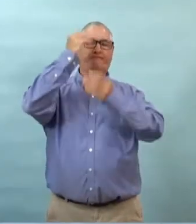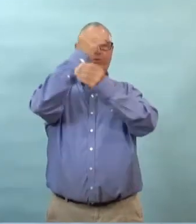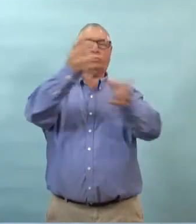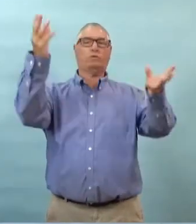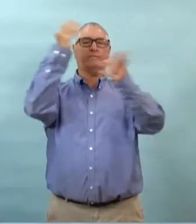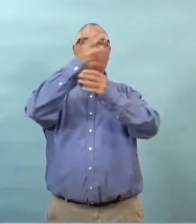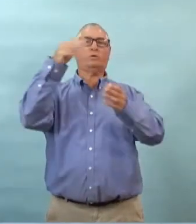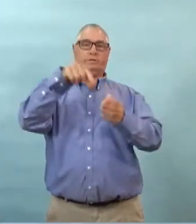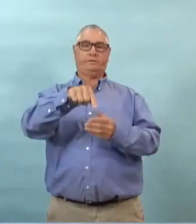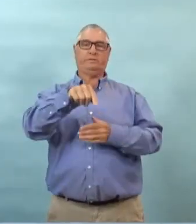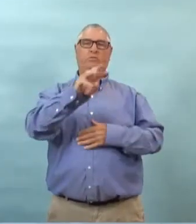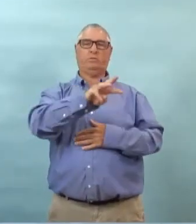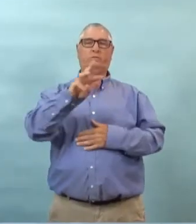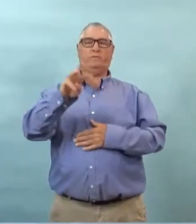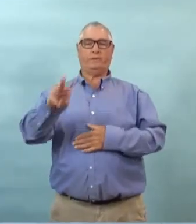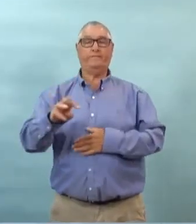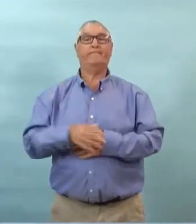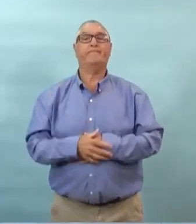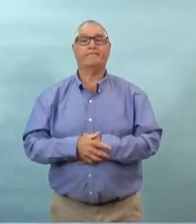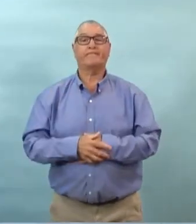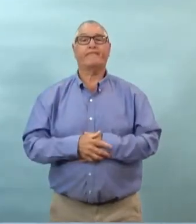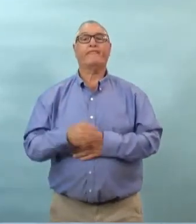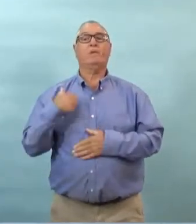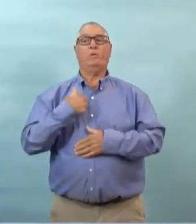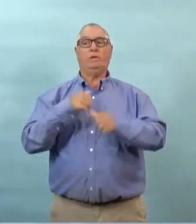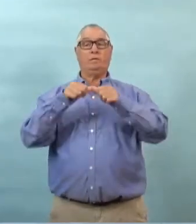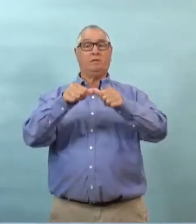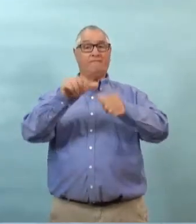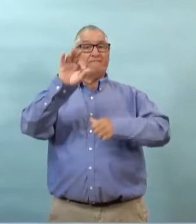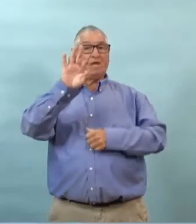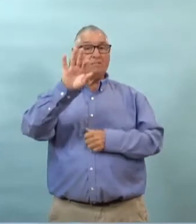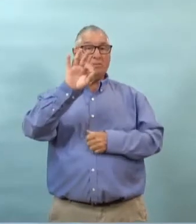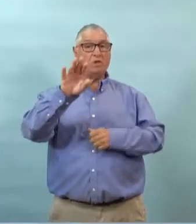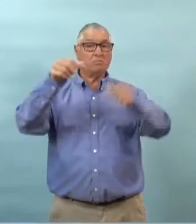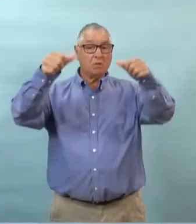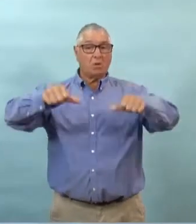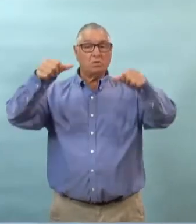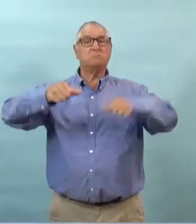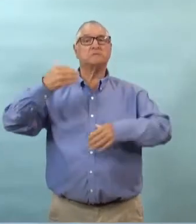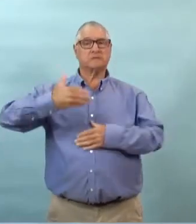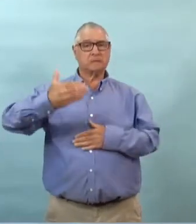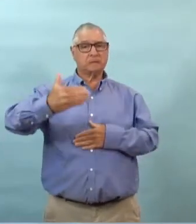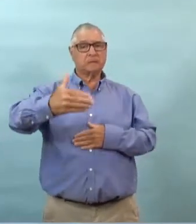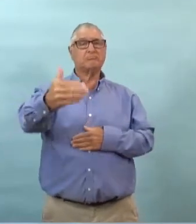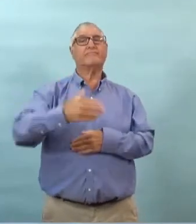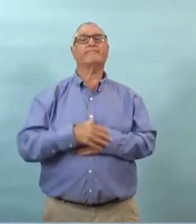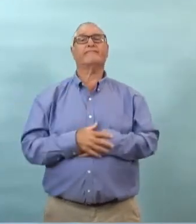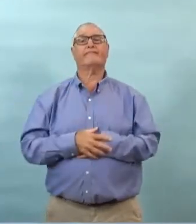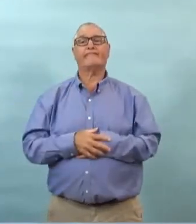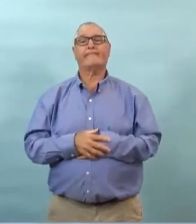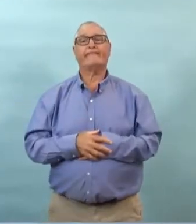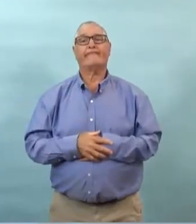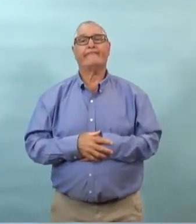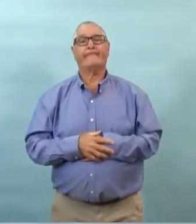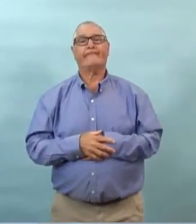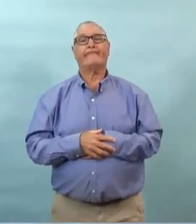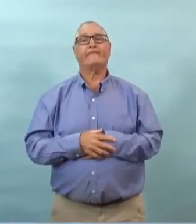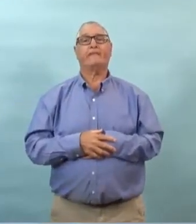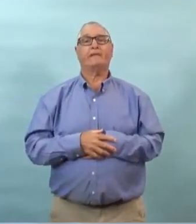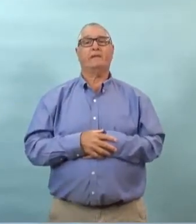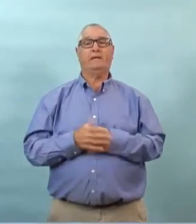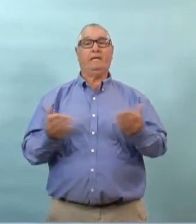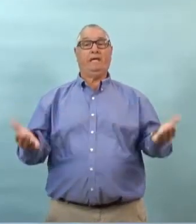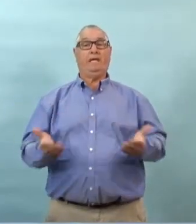renseignements qui sont fournis aux manitobains par l'intermédiaire de mise au point dans les médias par les bulletins de presse nous voulons assurer que tout le monde a les bons renseignements